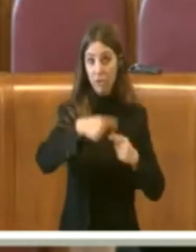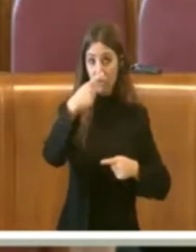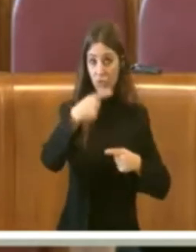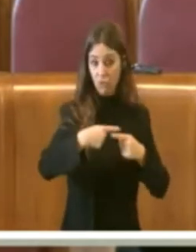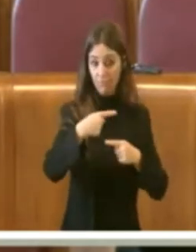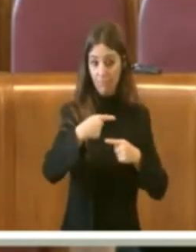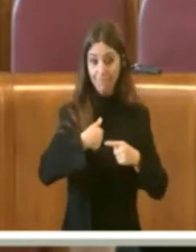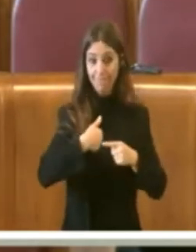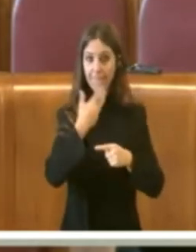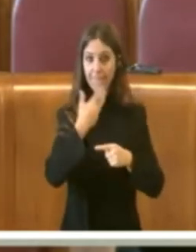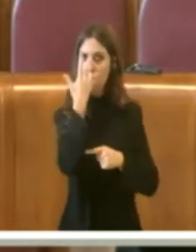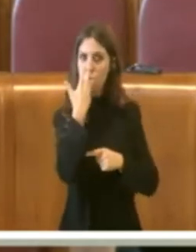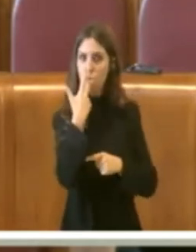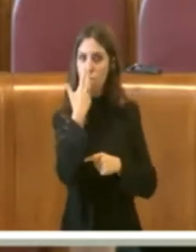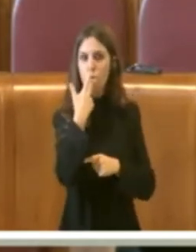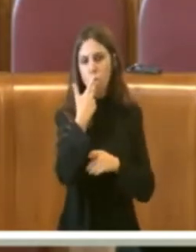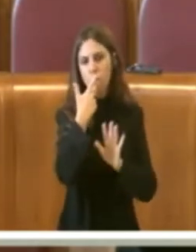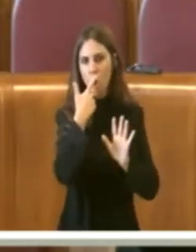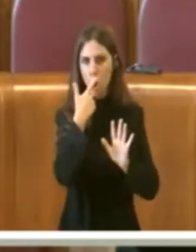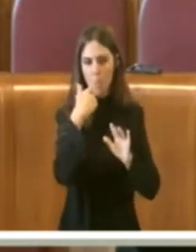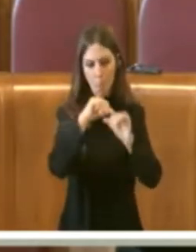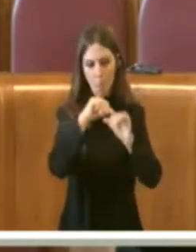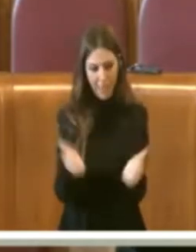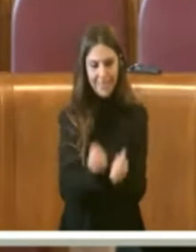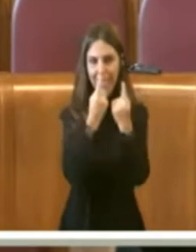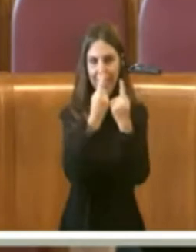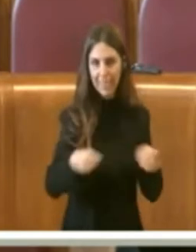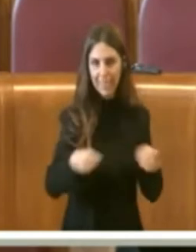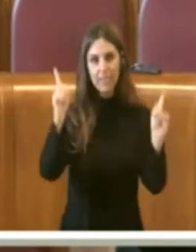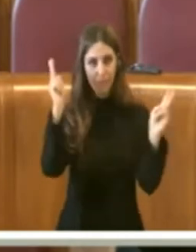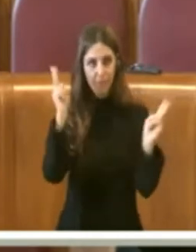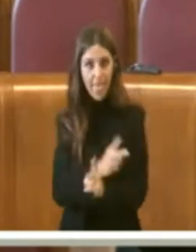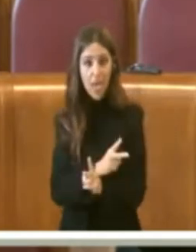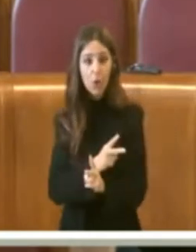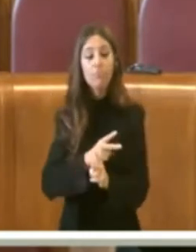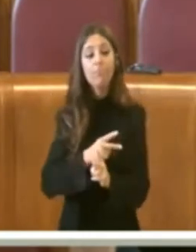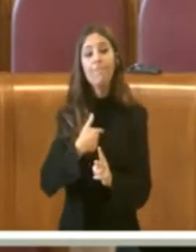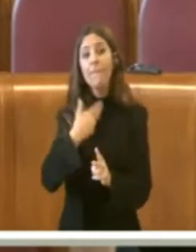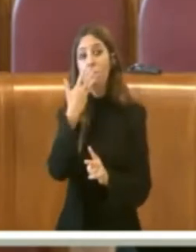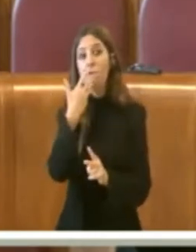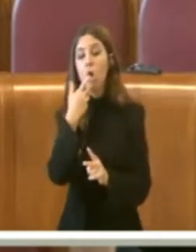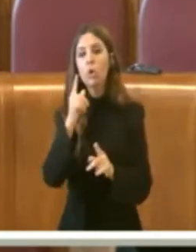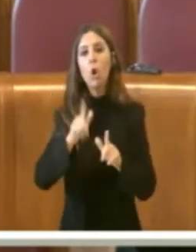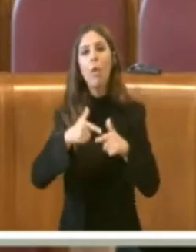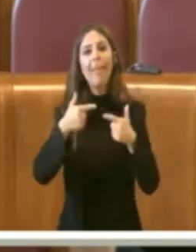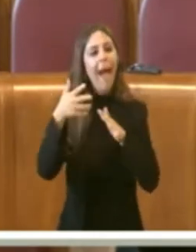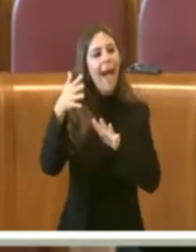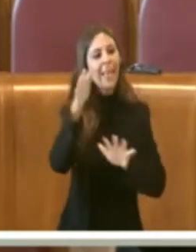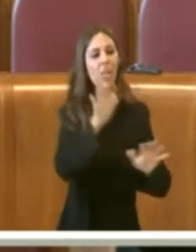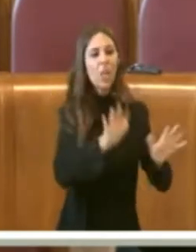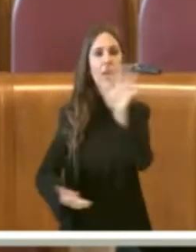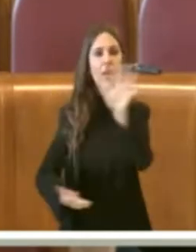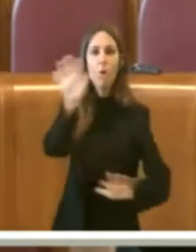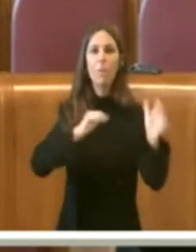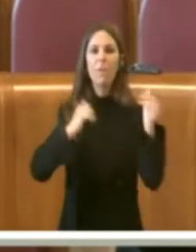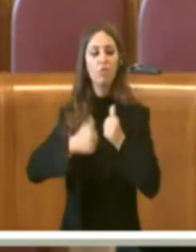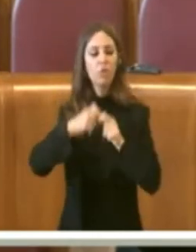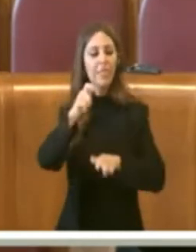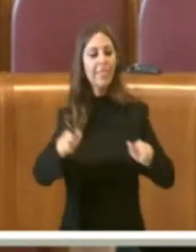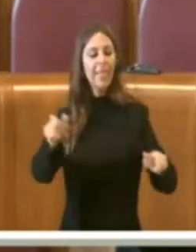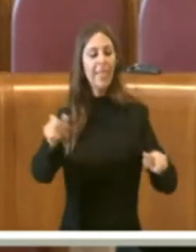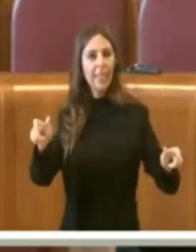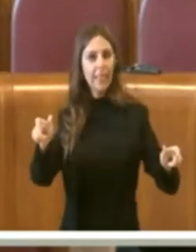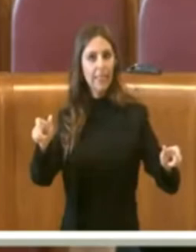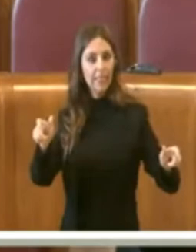ancora una volta, sebbene in forma diversa, chiedo che vengano informati i cittadini che